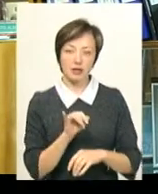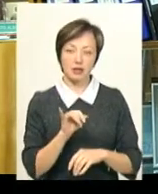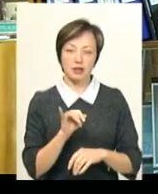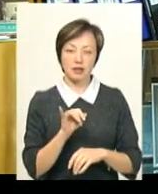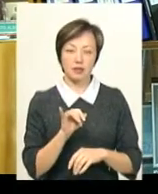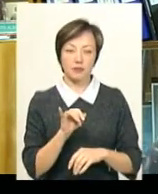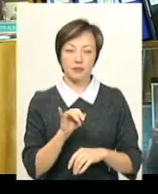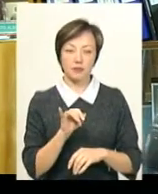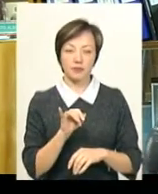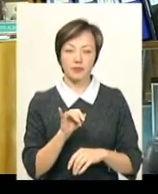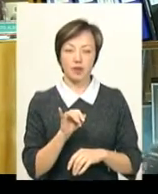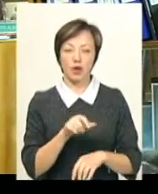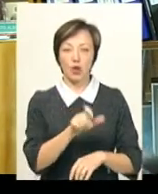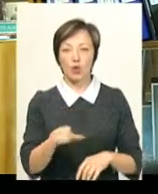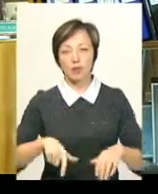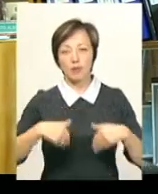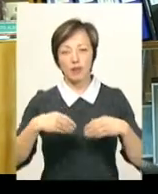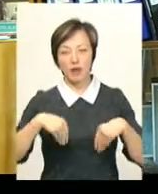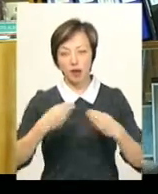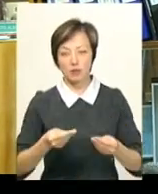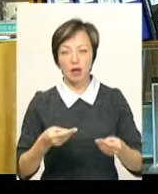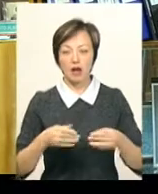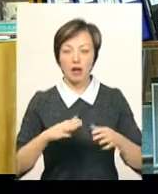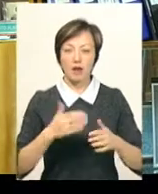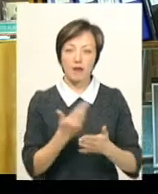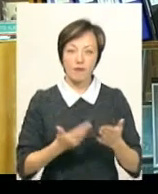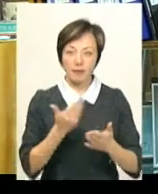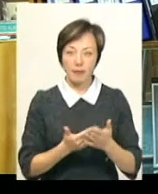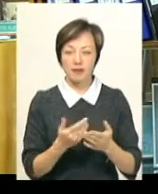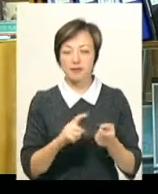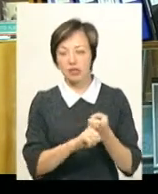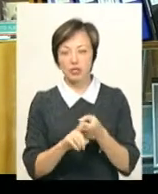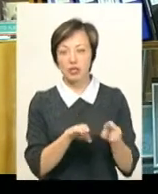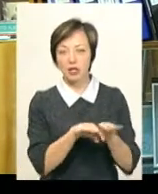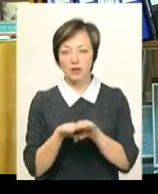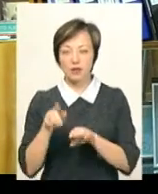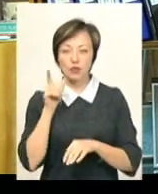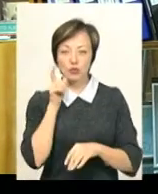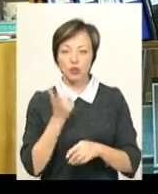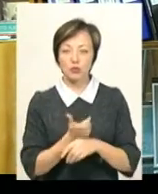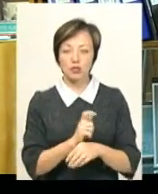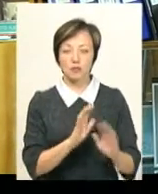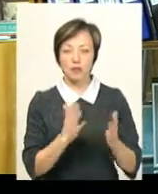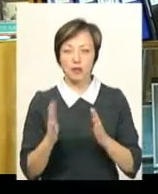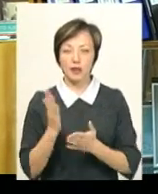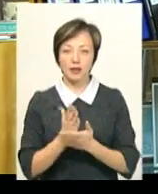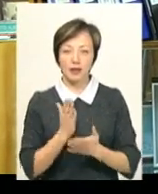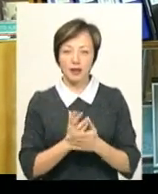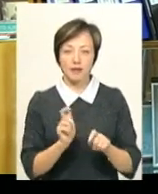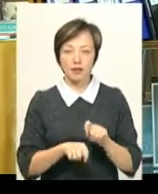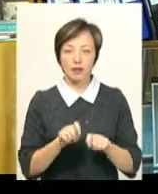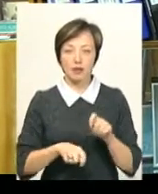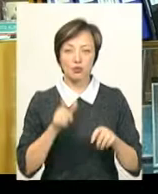до цієї акції людям даються рекомендації в залежності від рівня цукру. В більшості випадків є вимірювання